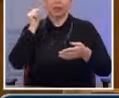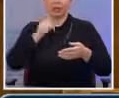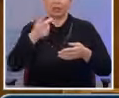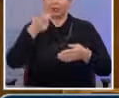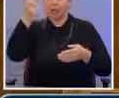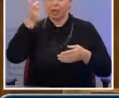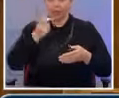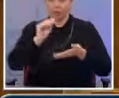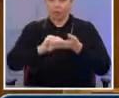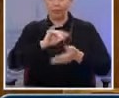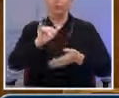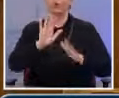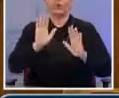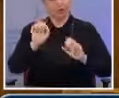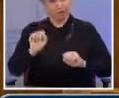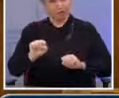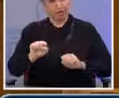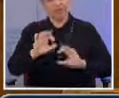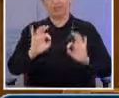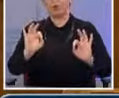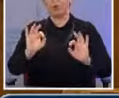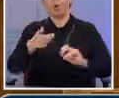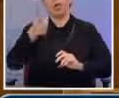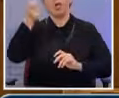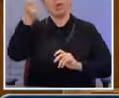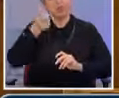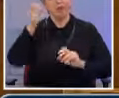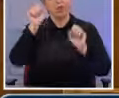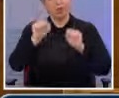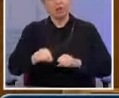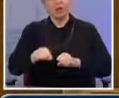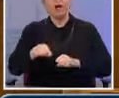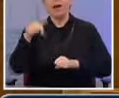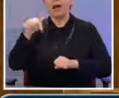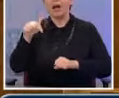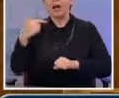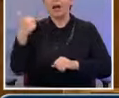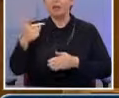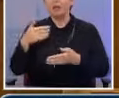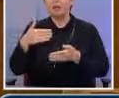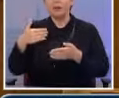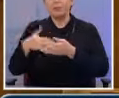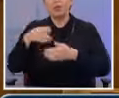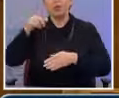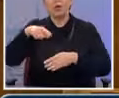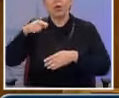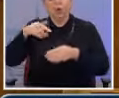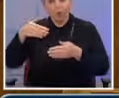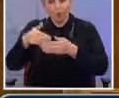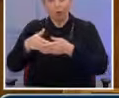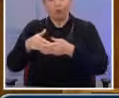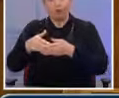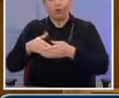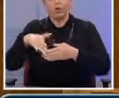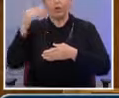Θα δανείζεται, αλλά για να αποπληρώσει στη λήξη τους τα προηγούμενα δανεικά. Το σύνολο του χρέους δεν